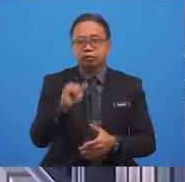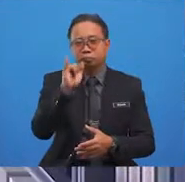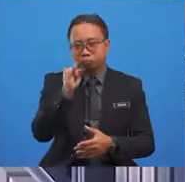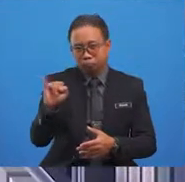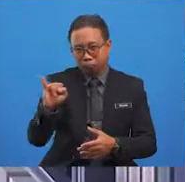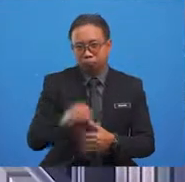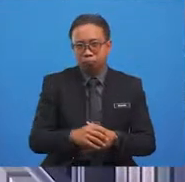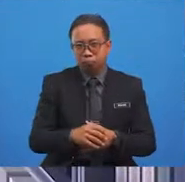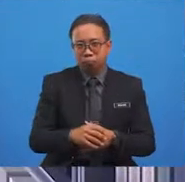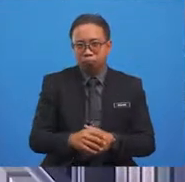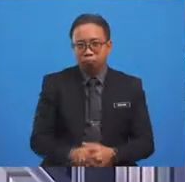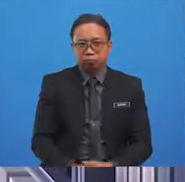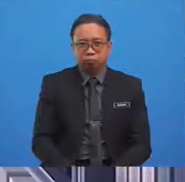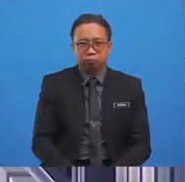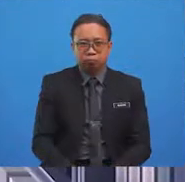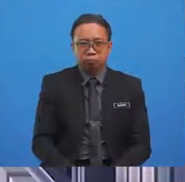job, everyone.